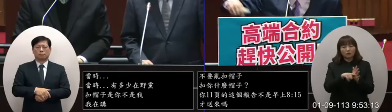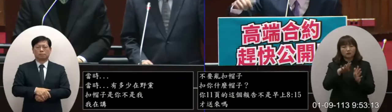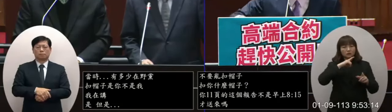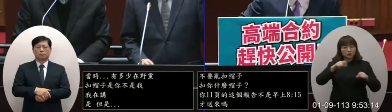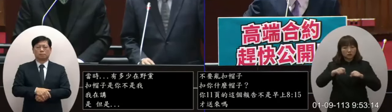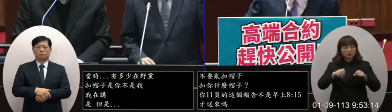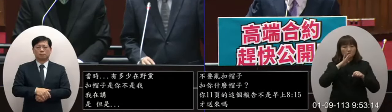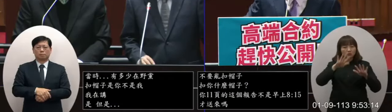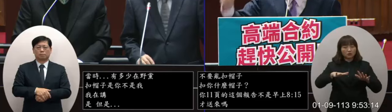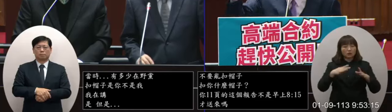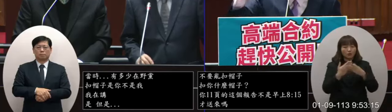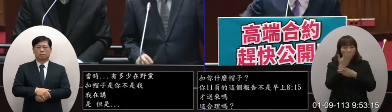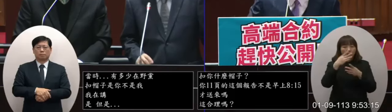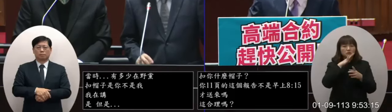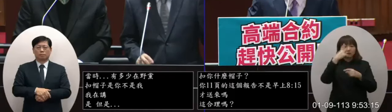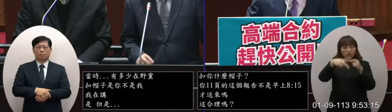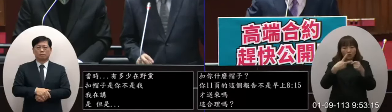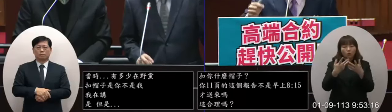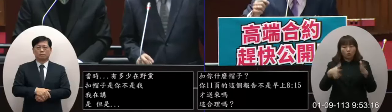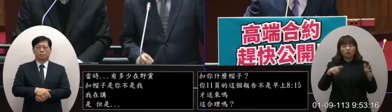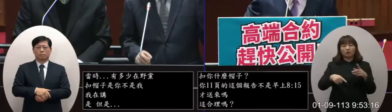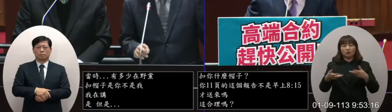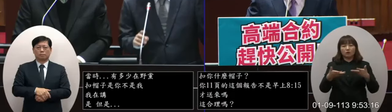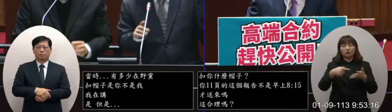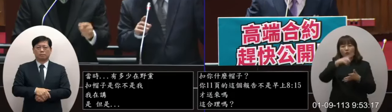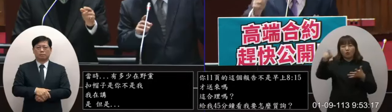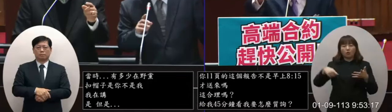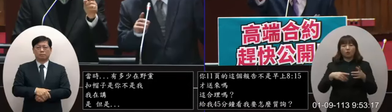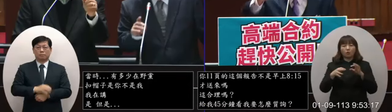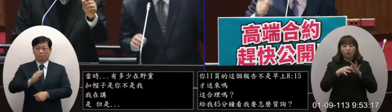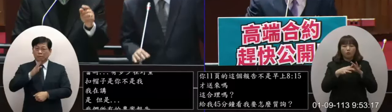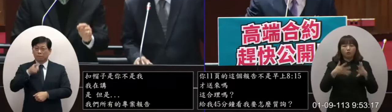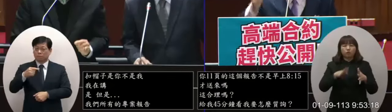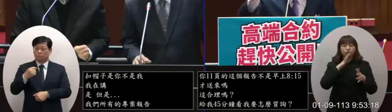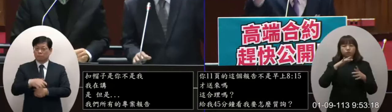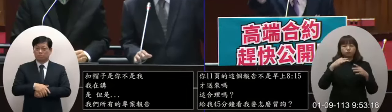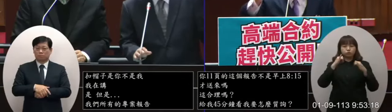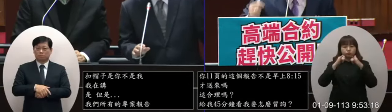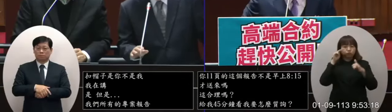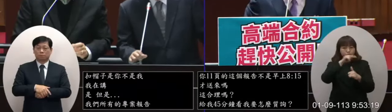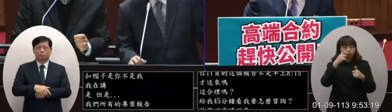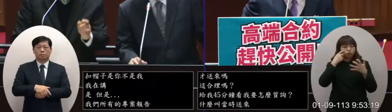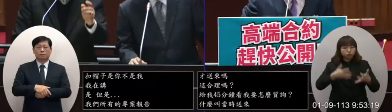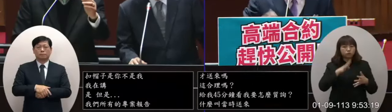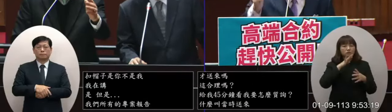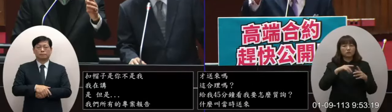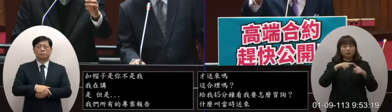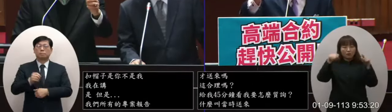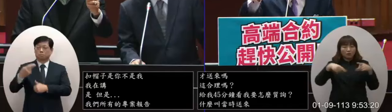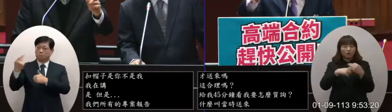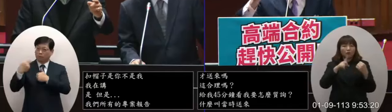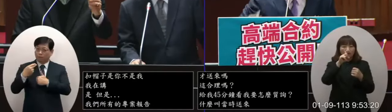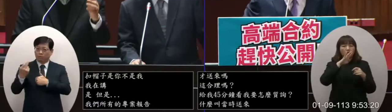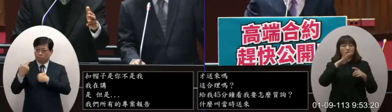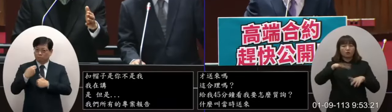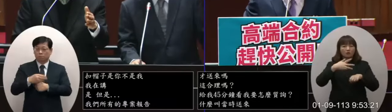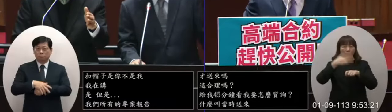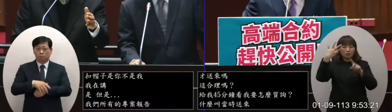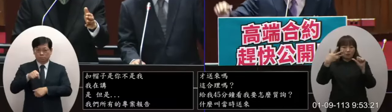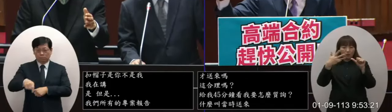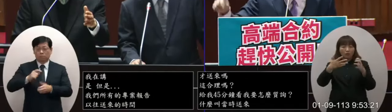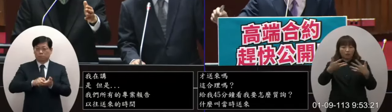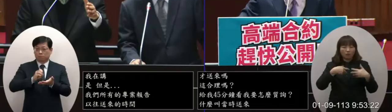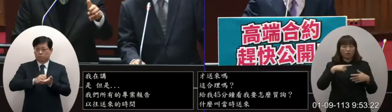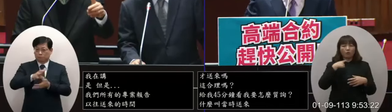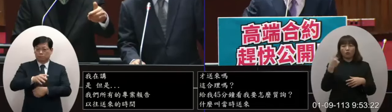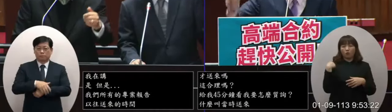這個案子是今天才出來了嗎這已經兩年多了大家都在關心社會高度關注11月的報告你今天8點15分